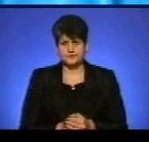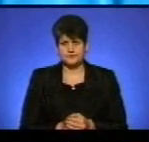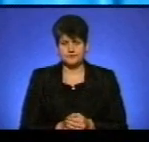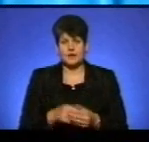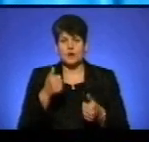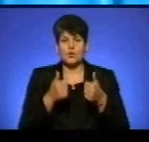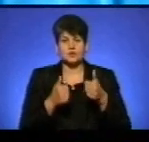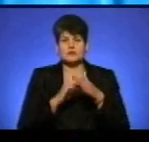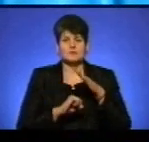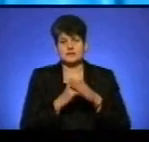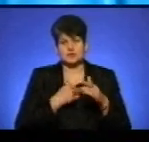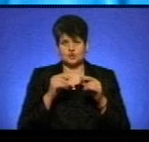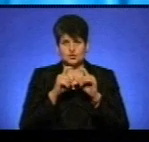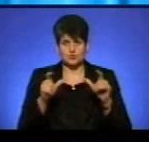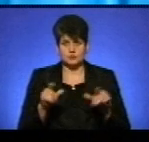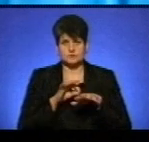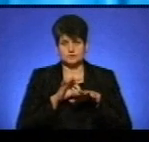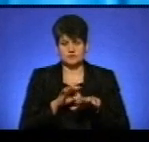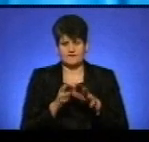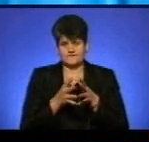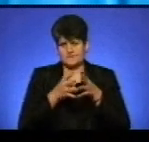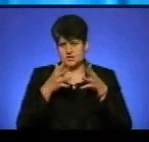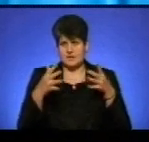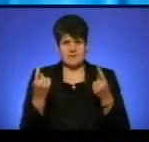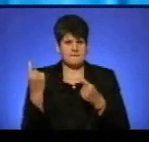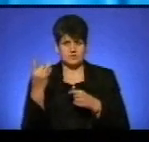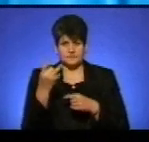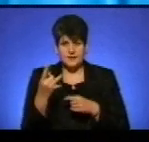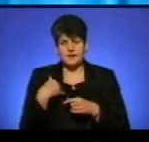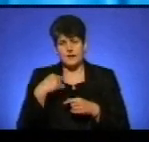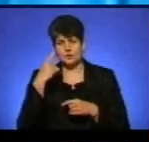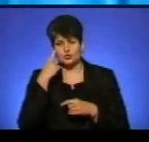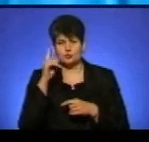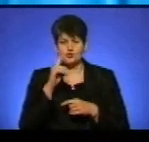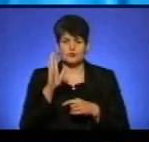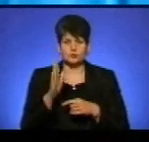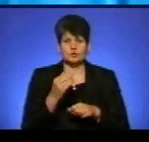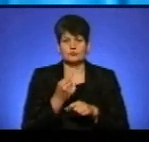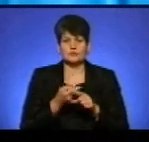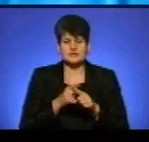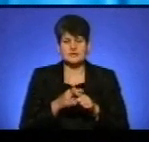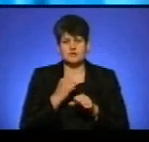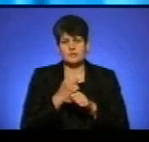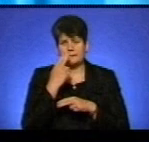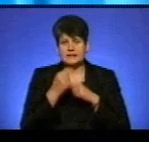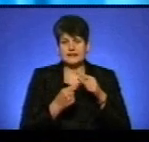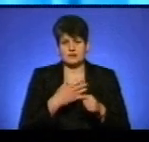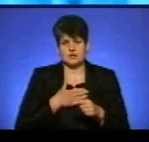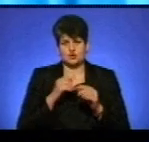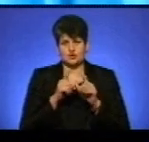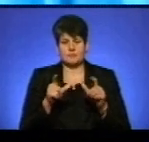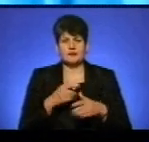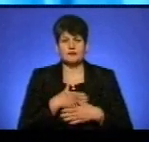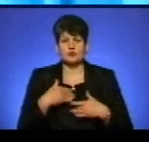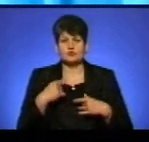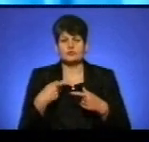Конкурс на базі нашої школи відбувається такий масштабний вперше. Але я думаю, що ми введемо це в традицію нашої школи. Ми не хотіли, щоб